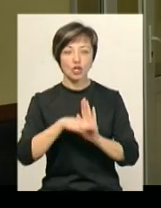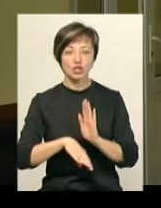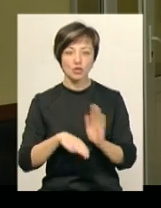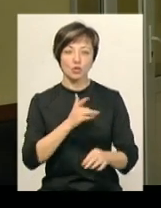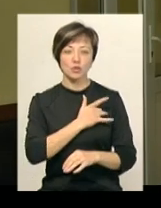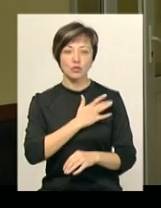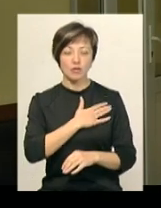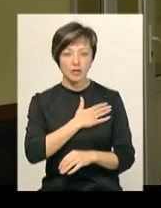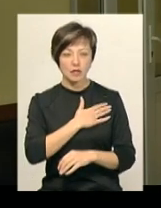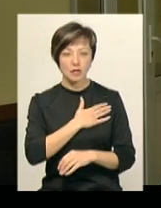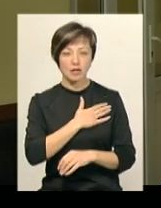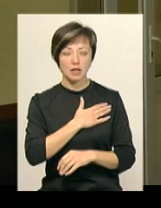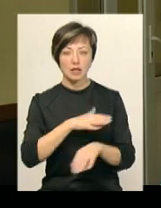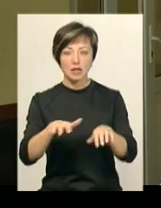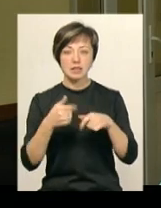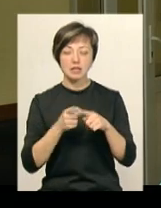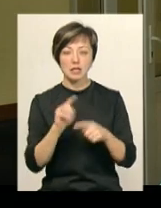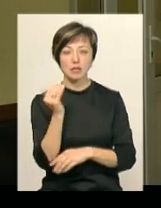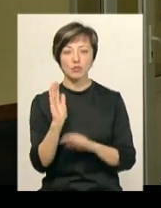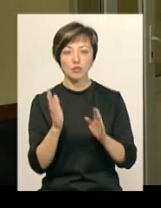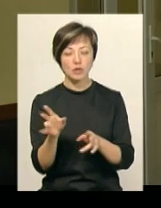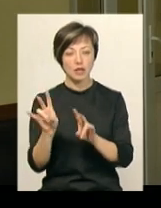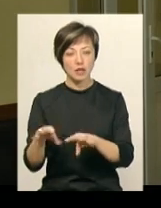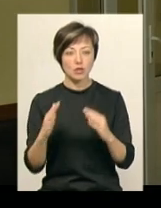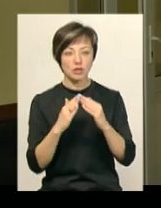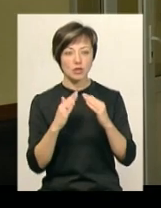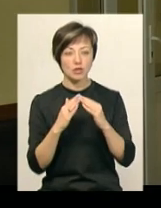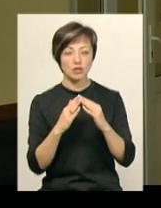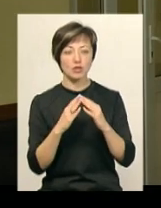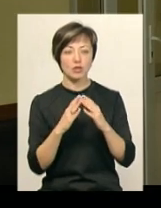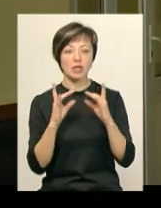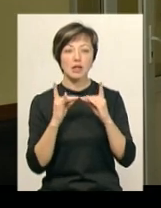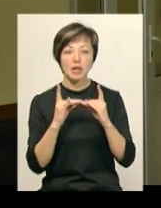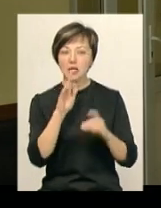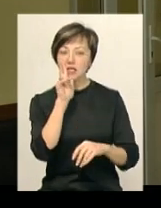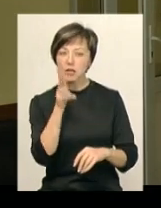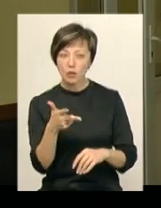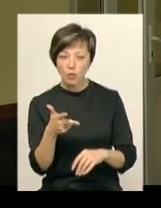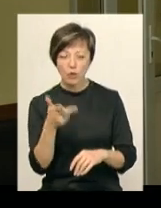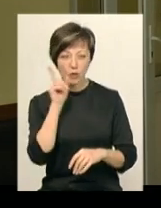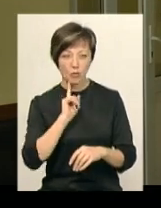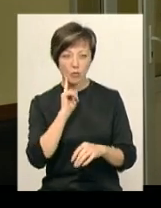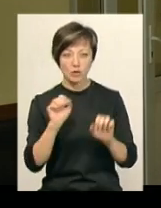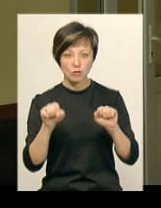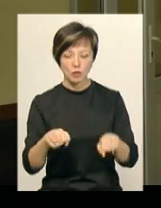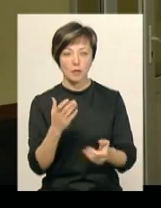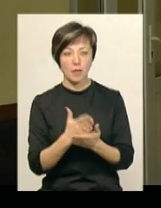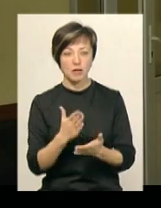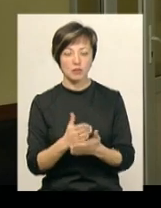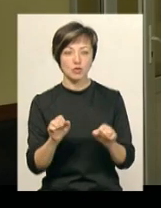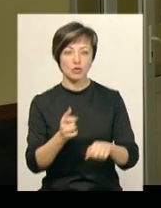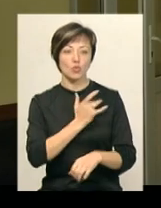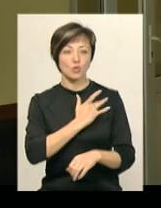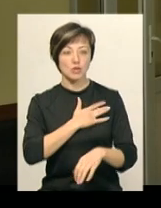усиновити, ця дитинка буде в дитячому бутинку три роки, поки зможе мати можливість